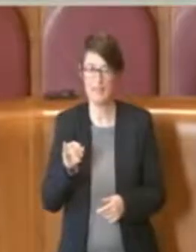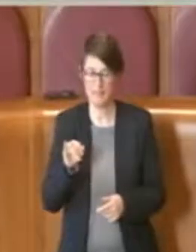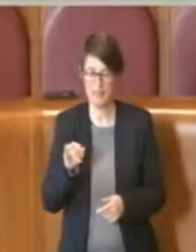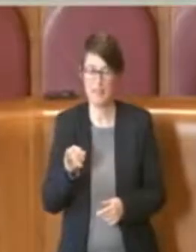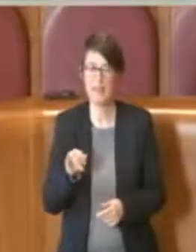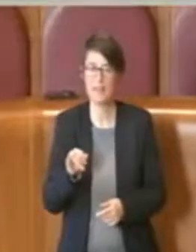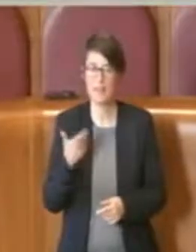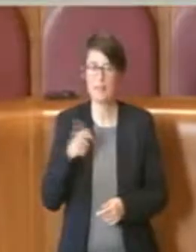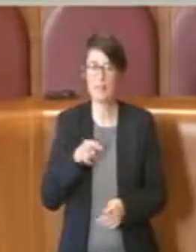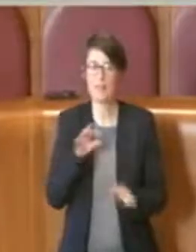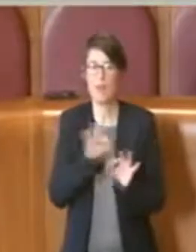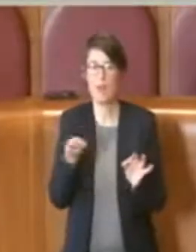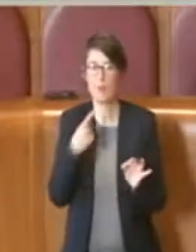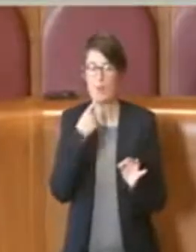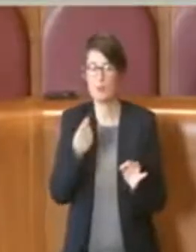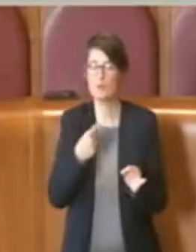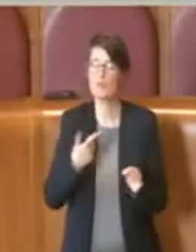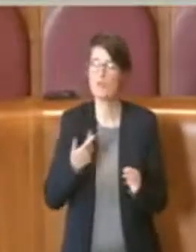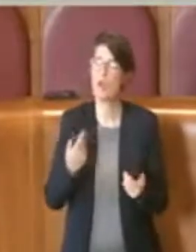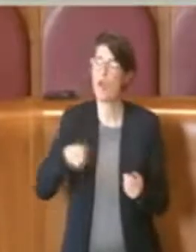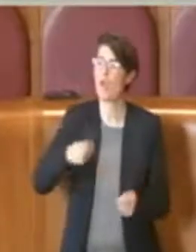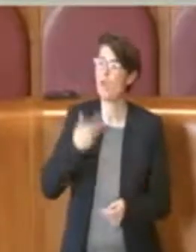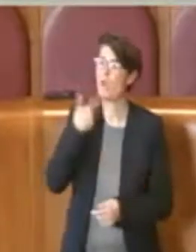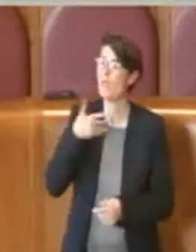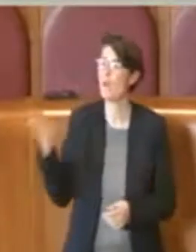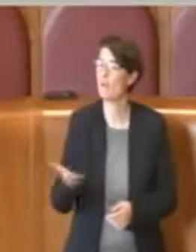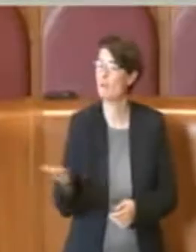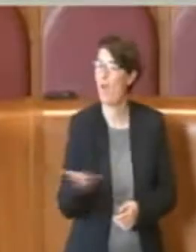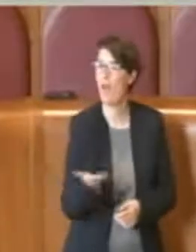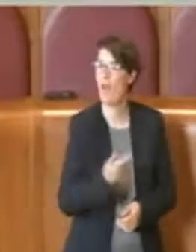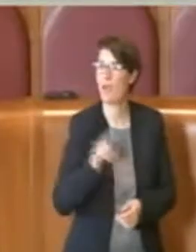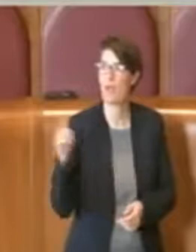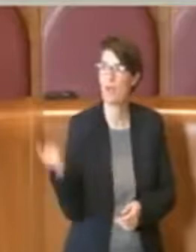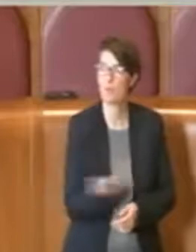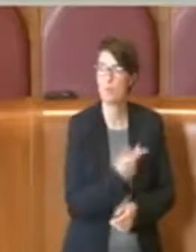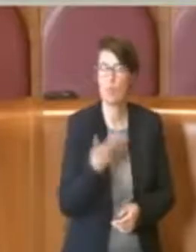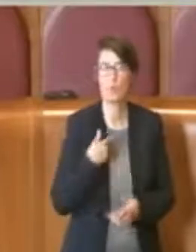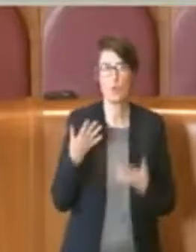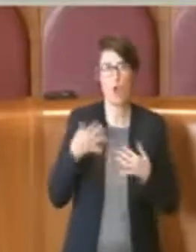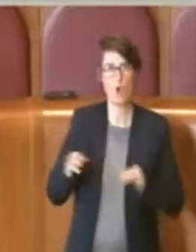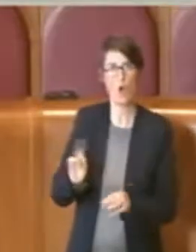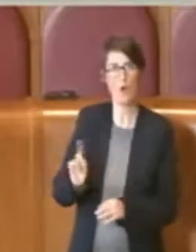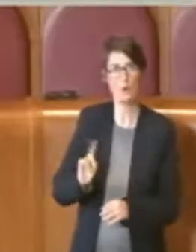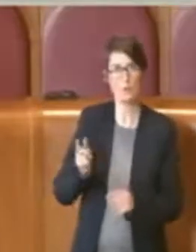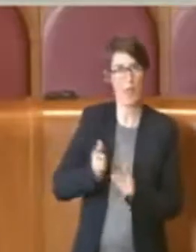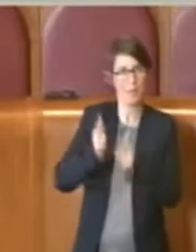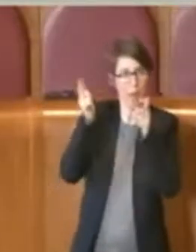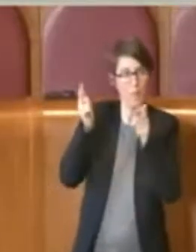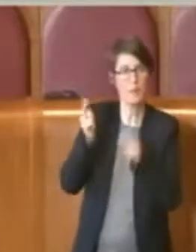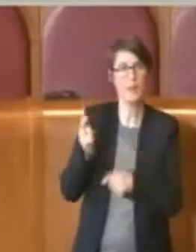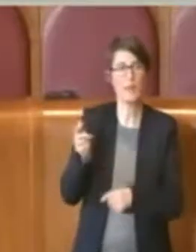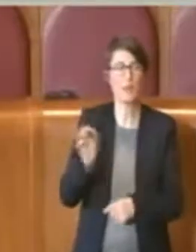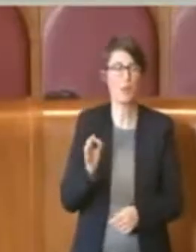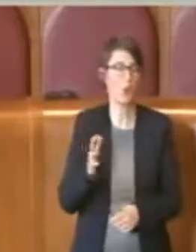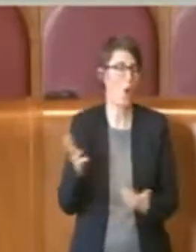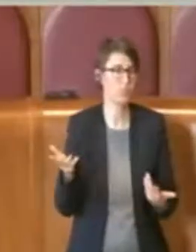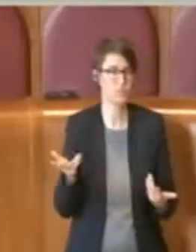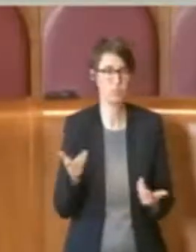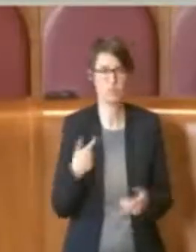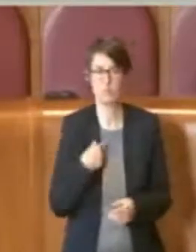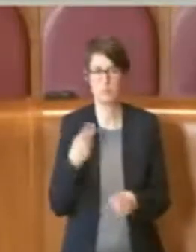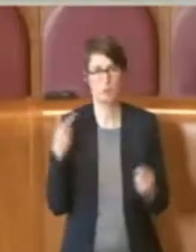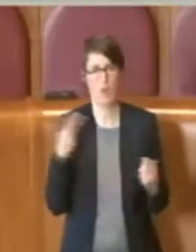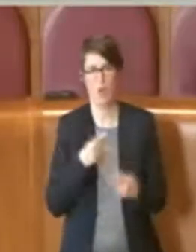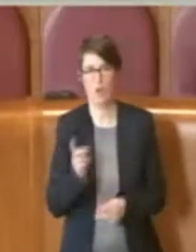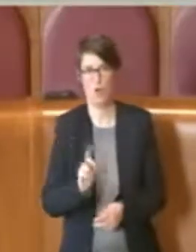dicevano, hanno detto che li volevamo tagliare tutti e che non rispottevamo il pini e il paesaggio. Assolutamente non è così, ci